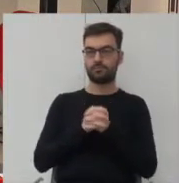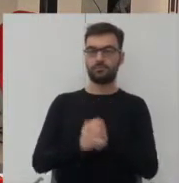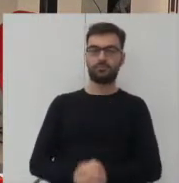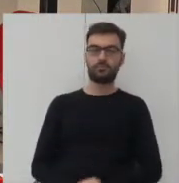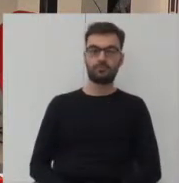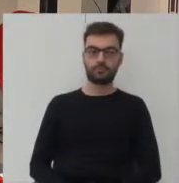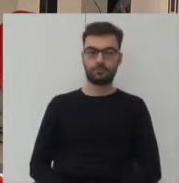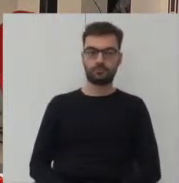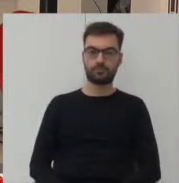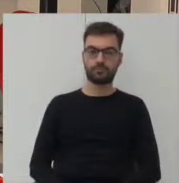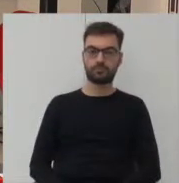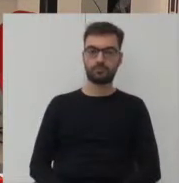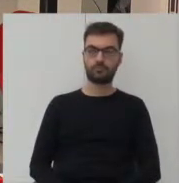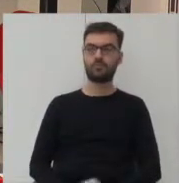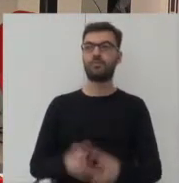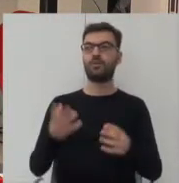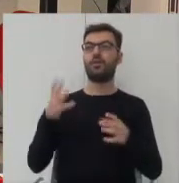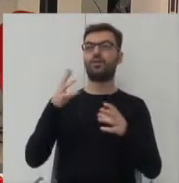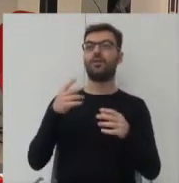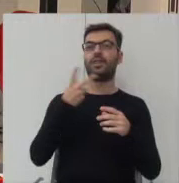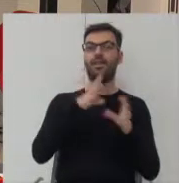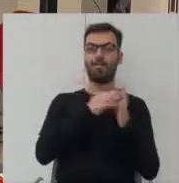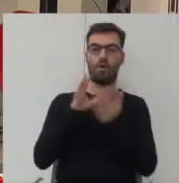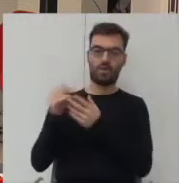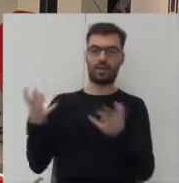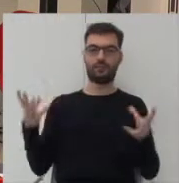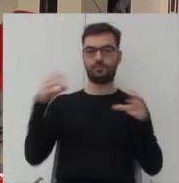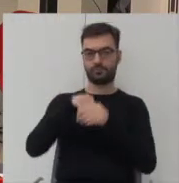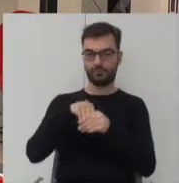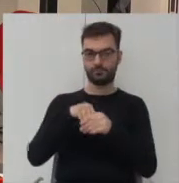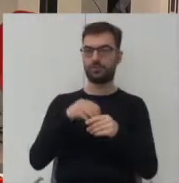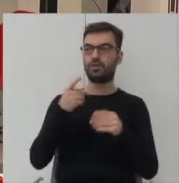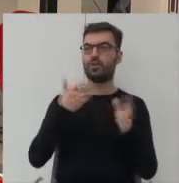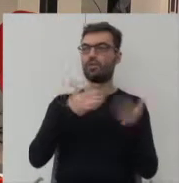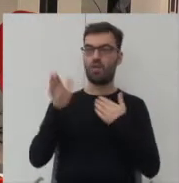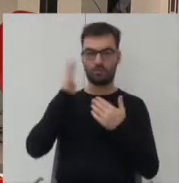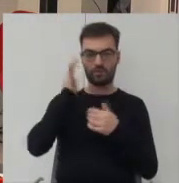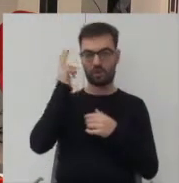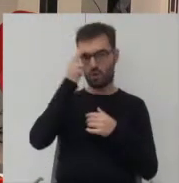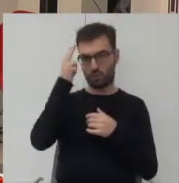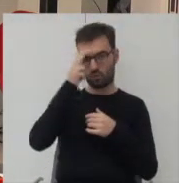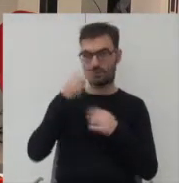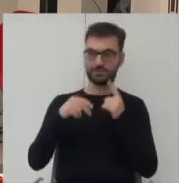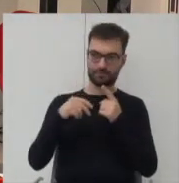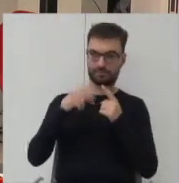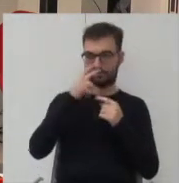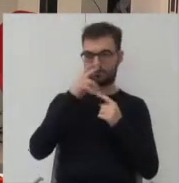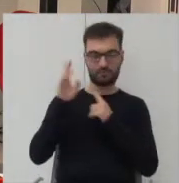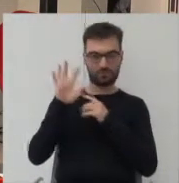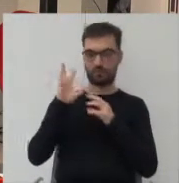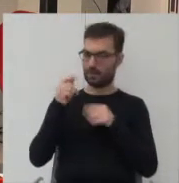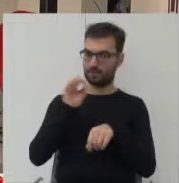połączyć zalety i wady tych dwóch modeli bowiem gotowe mieszkania komunalne to co widzieliśmy na bardzo ładnym